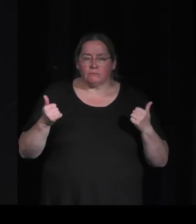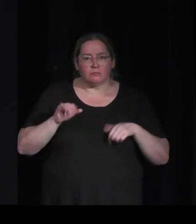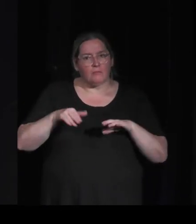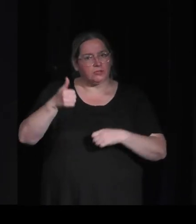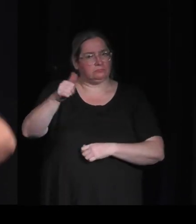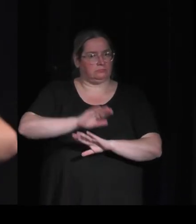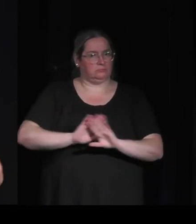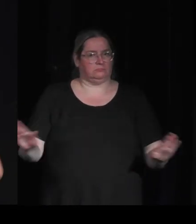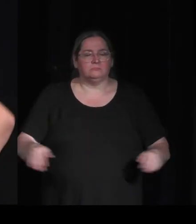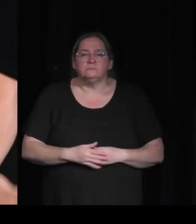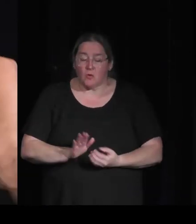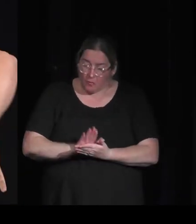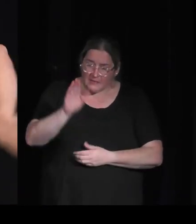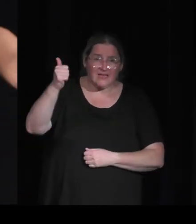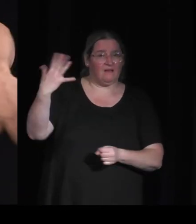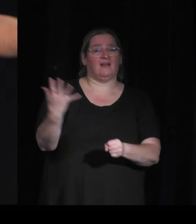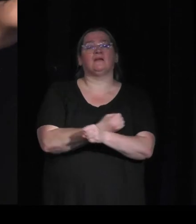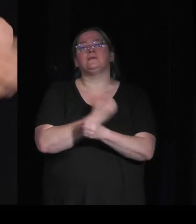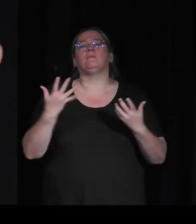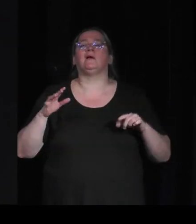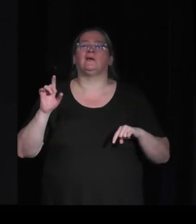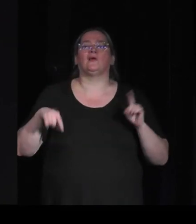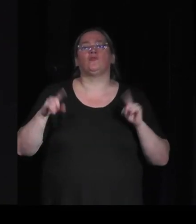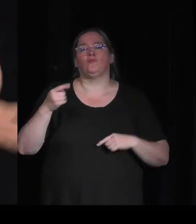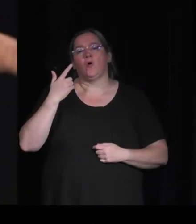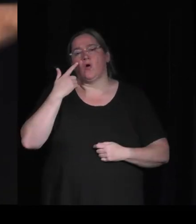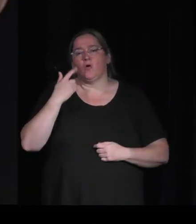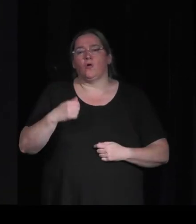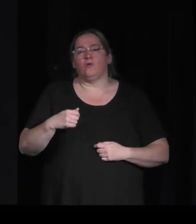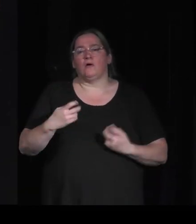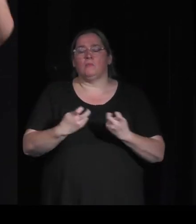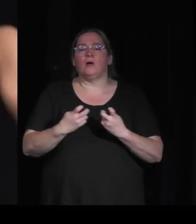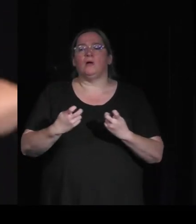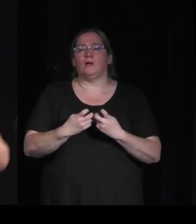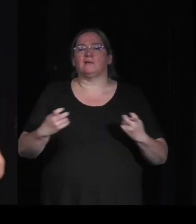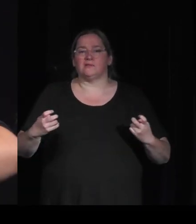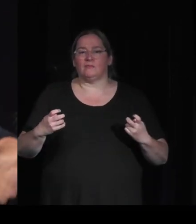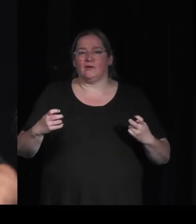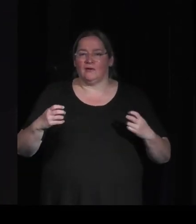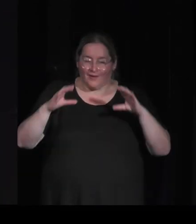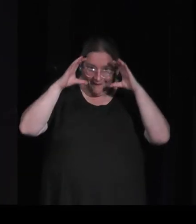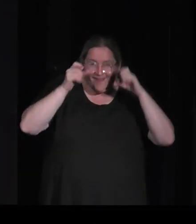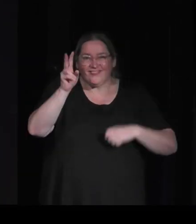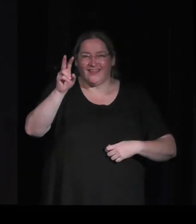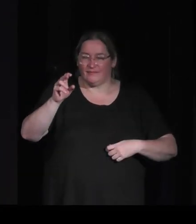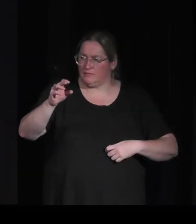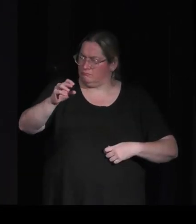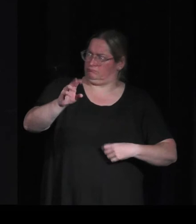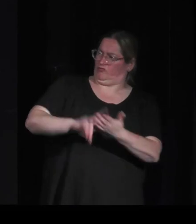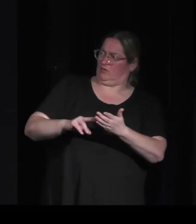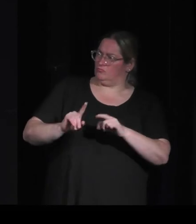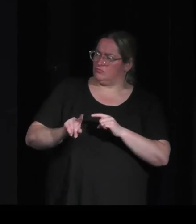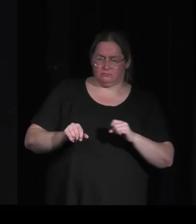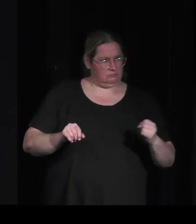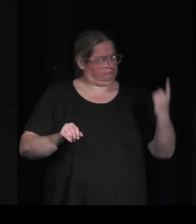promesse sauf qu'à un moment si on avait quand même des bras on se voyait les uns les autres mais on avait un bras qui partait un peu donc il y avait quand même des glitchs